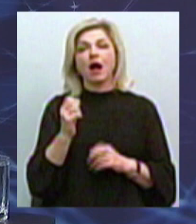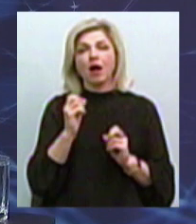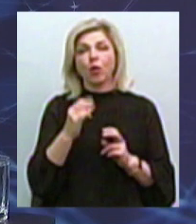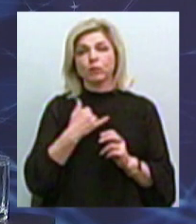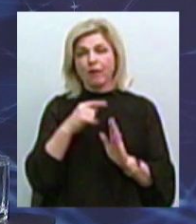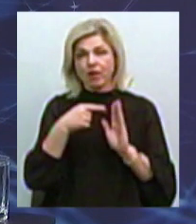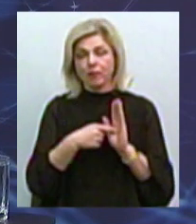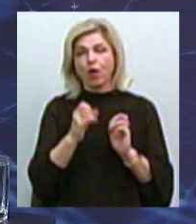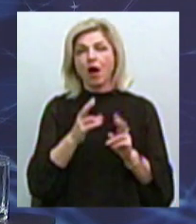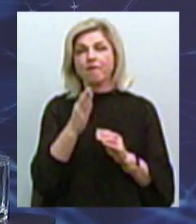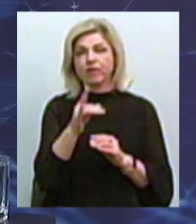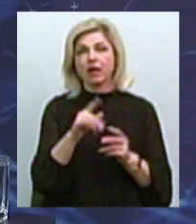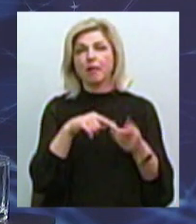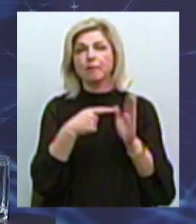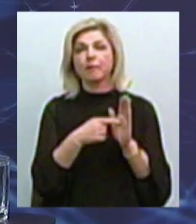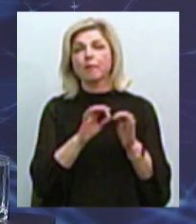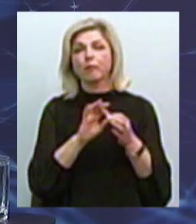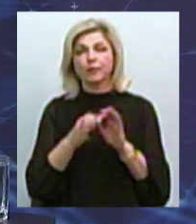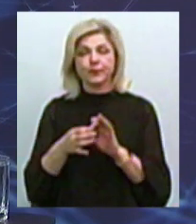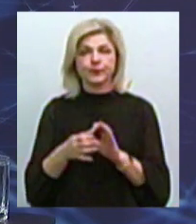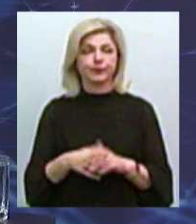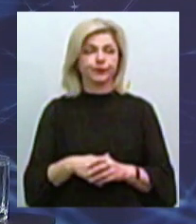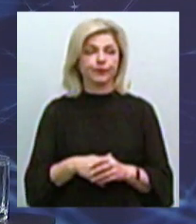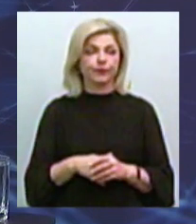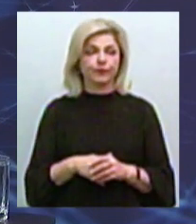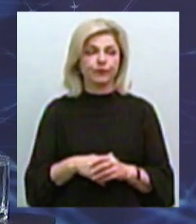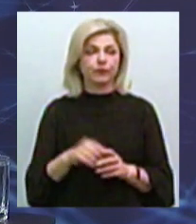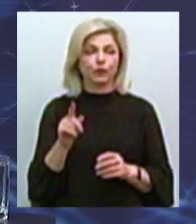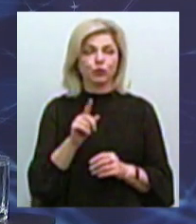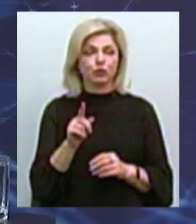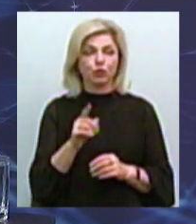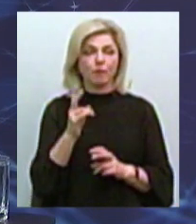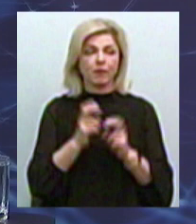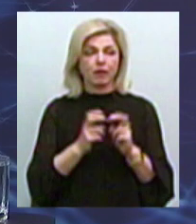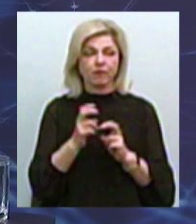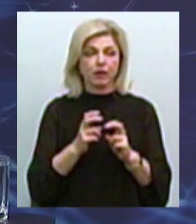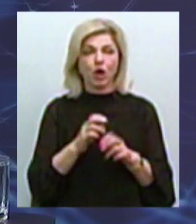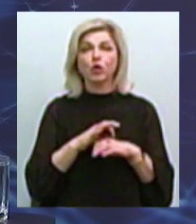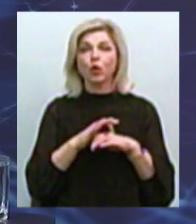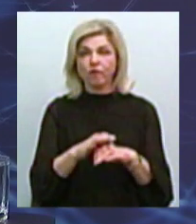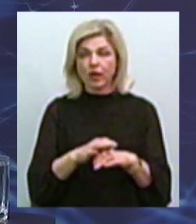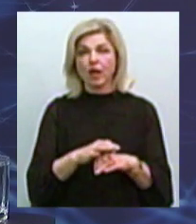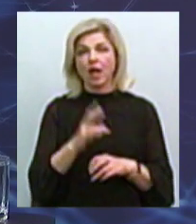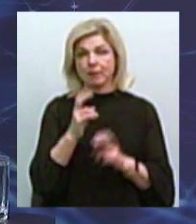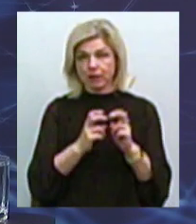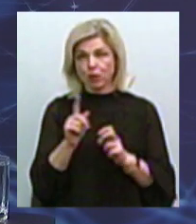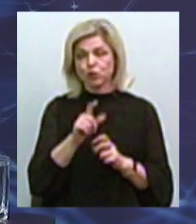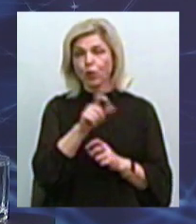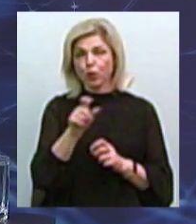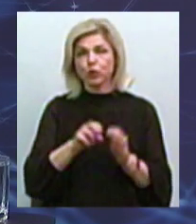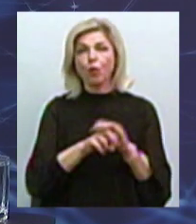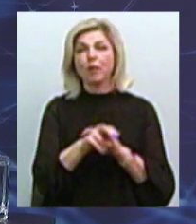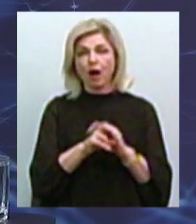прокомментируете такие свои действия, что вы довели предприятие, на то состояние, что с него бегут люди? Когда вы начнете